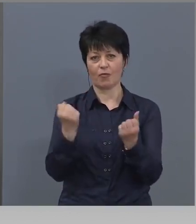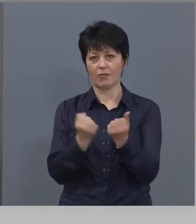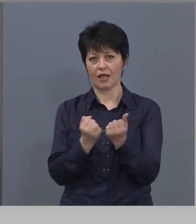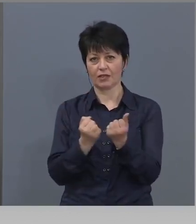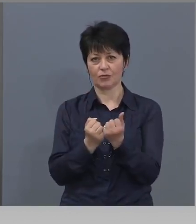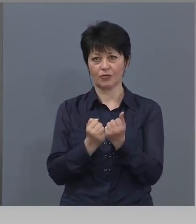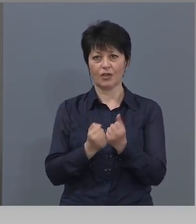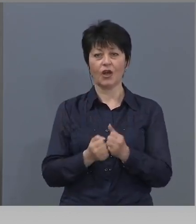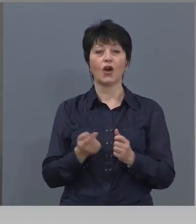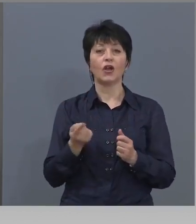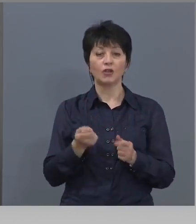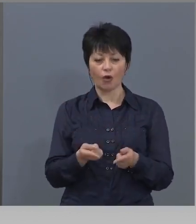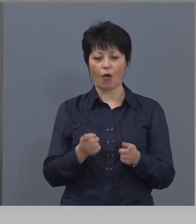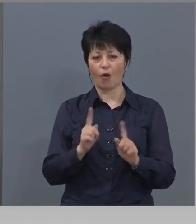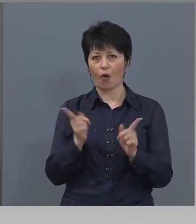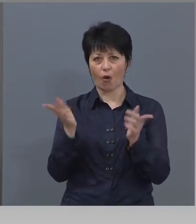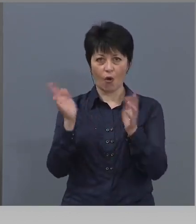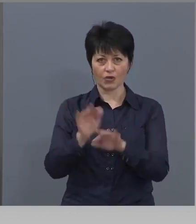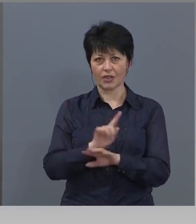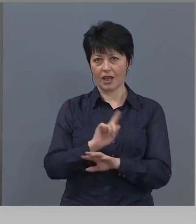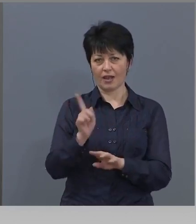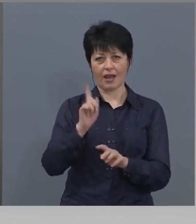То още не е направено.